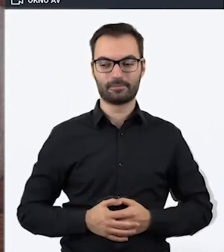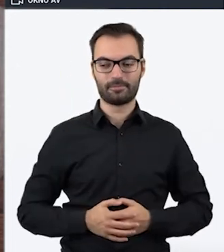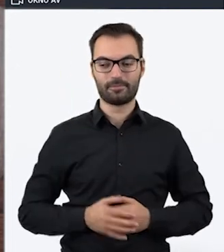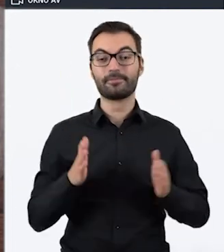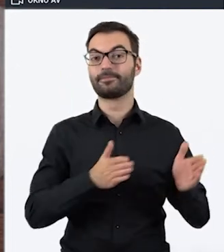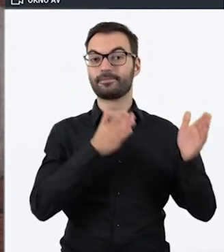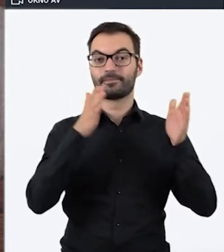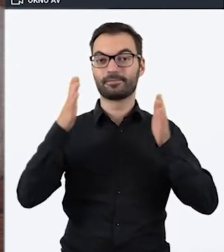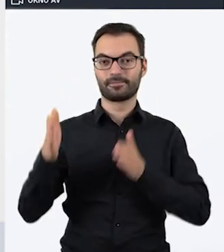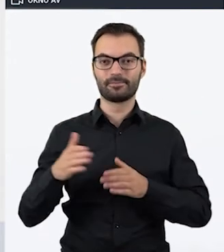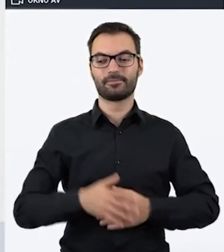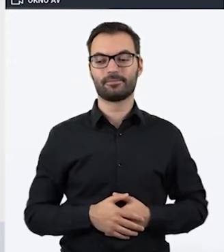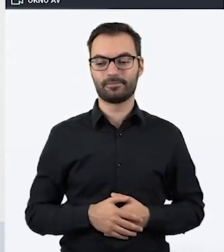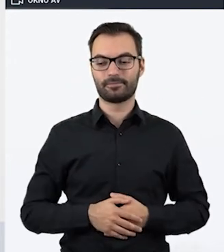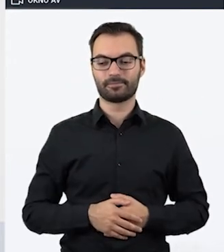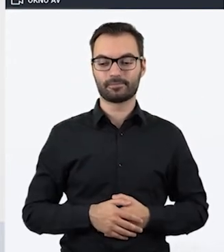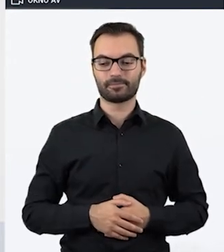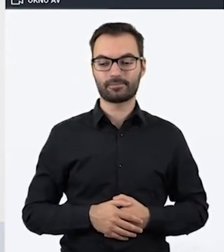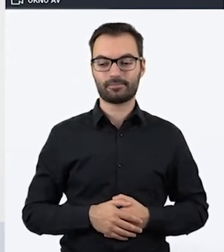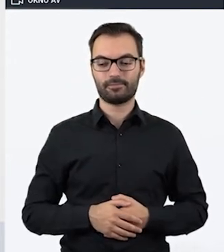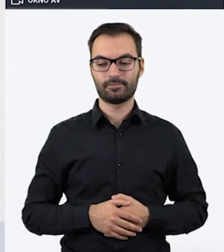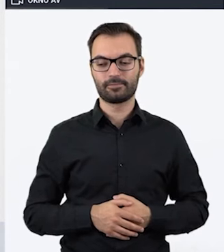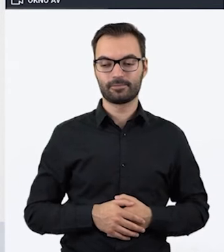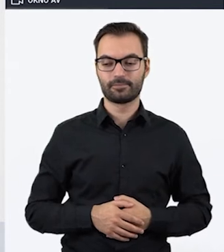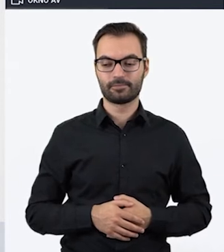Dobrze, przechodzimy z powrotem już do prezentacji.